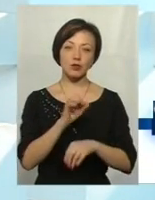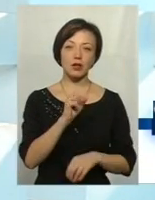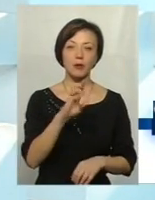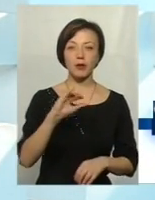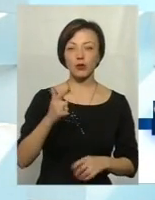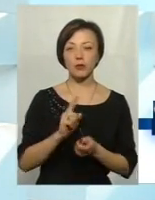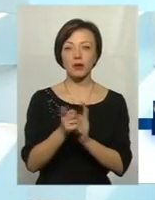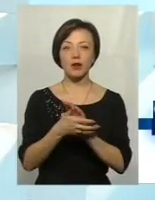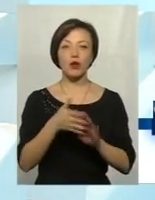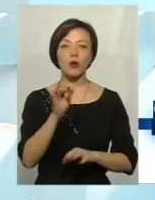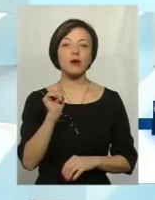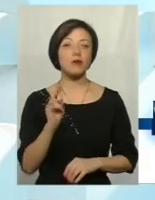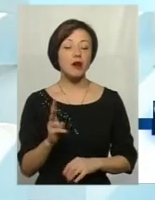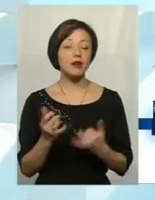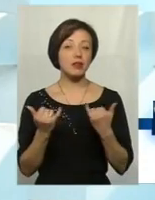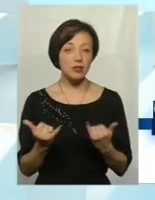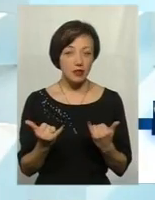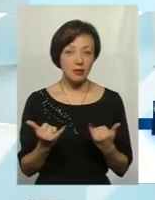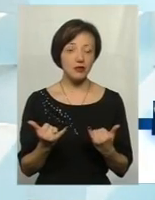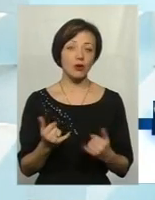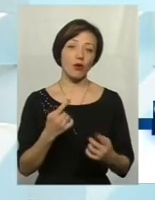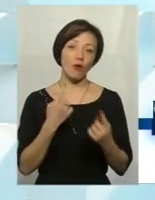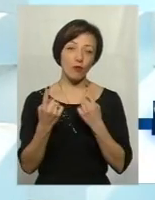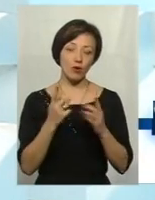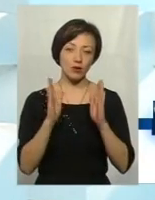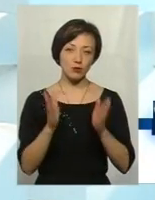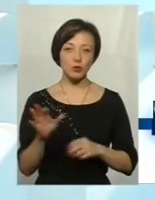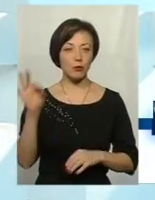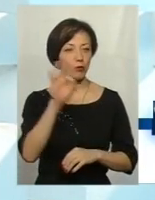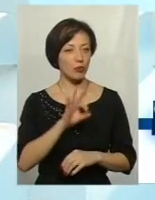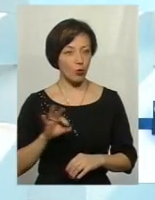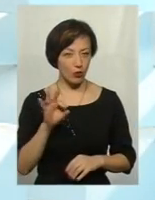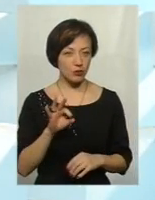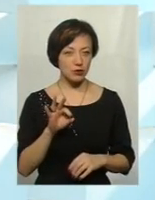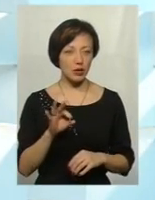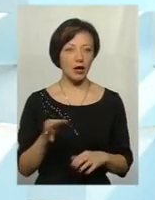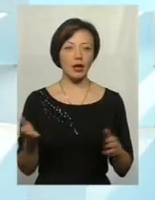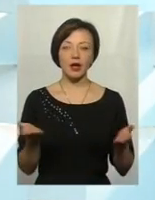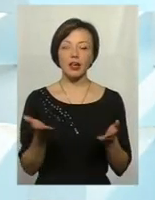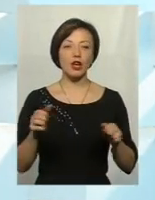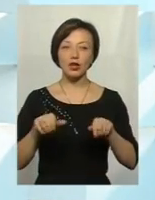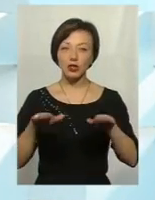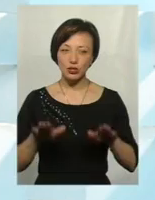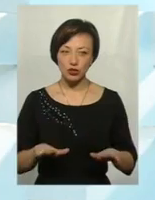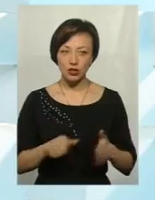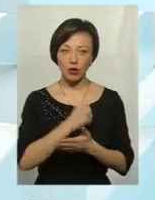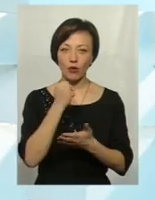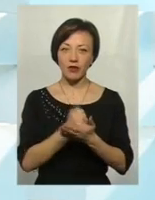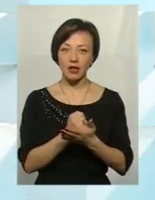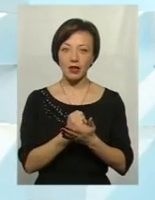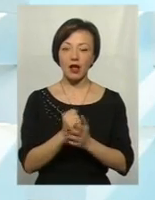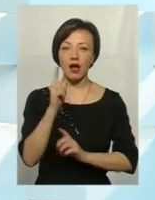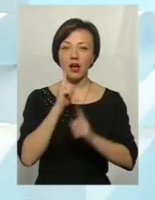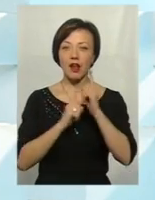перекладна жестову мову Ольги Рибак. І нині у цій студії ми говоритимемо про те, які рішення ухвалила Рада національної